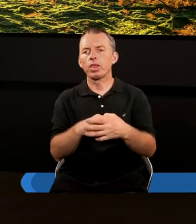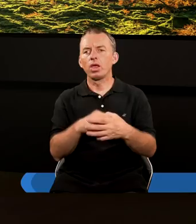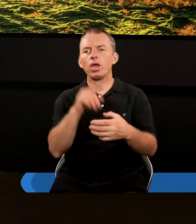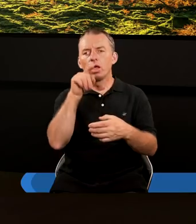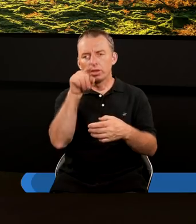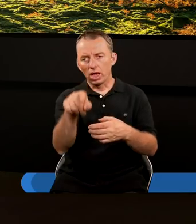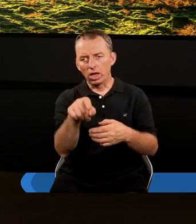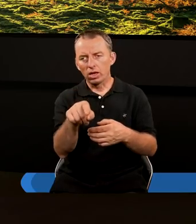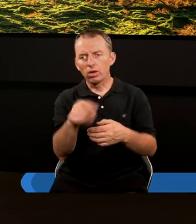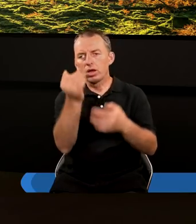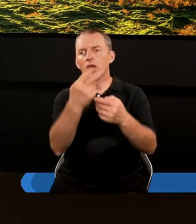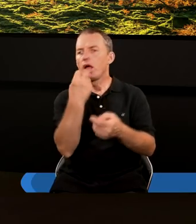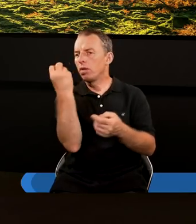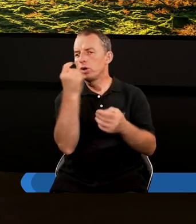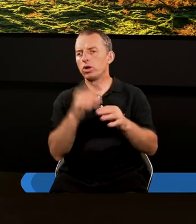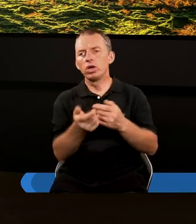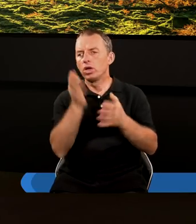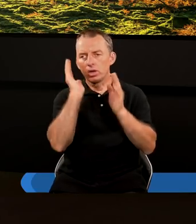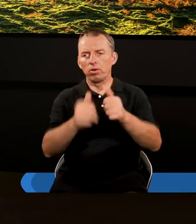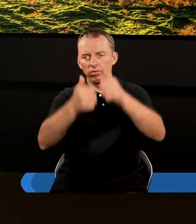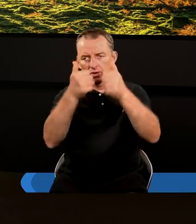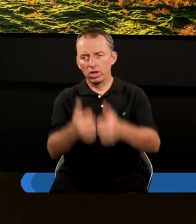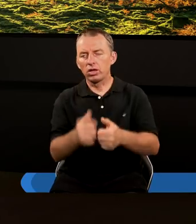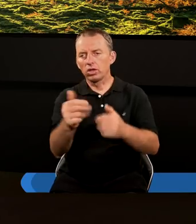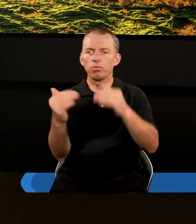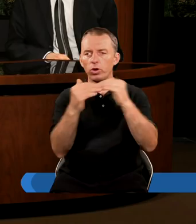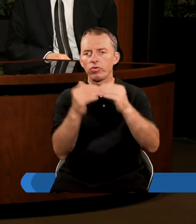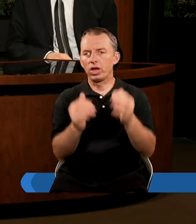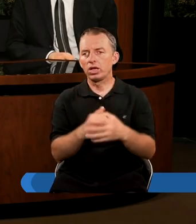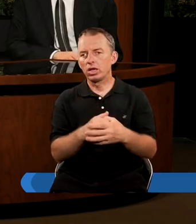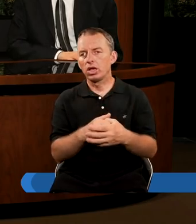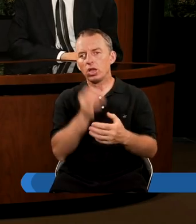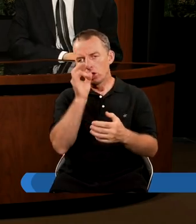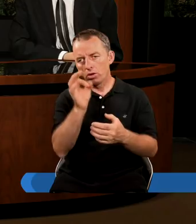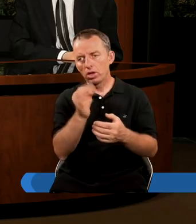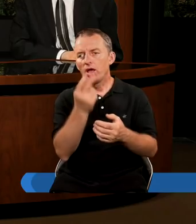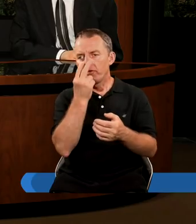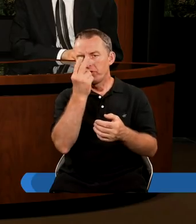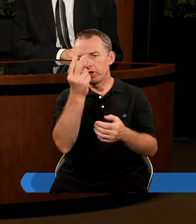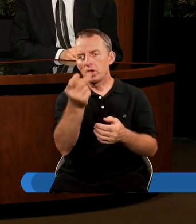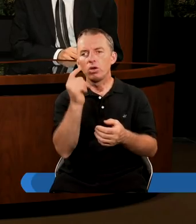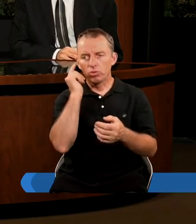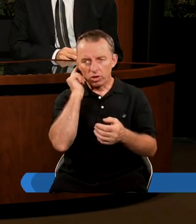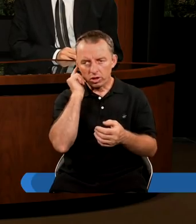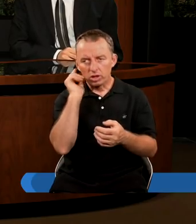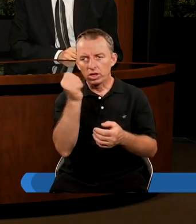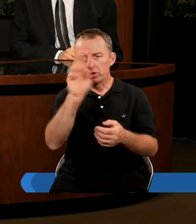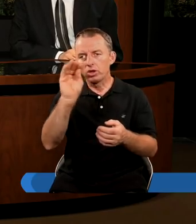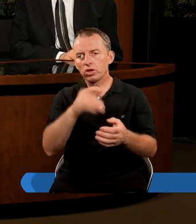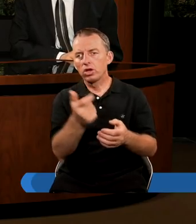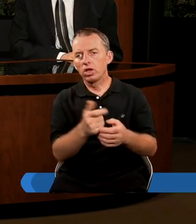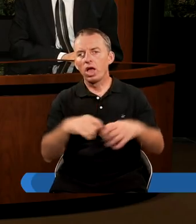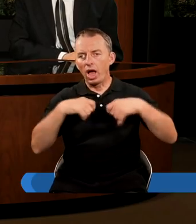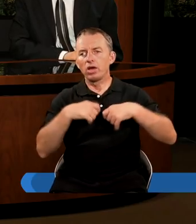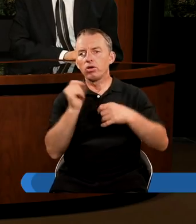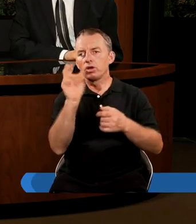Żadne spuszczanie pary z żadnej elektrociepłowni nie będzie w stanie się z tym równać. Dobrze, widzialne, słyszalne, jeszcze co? Z